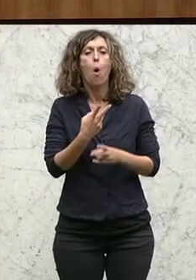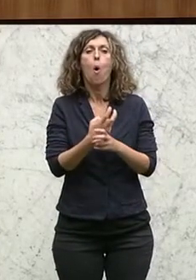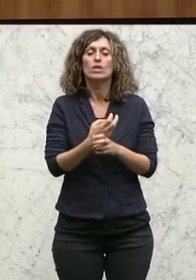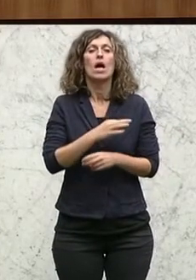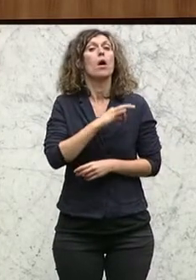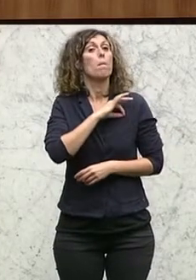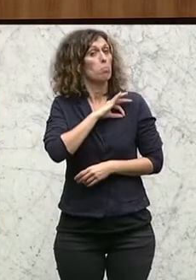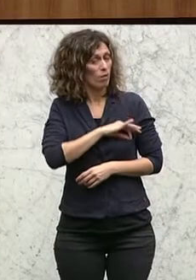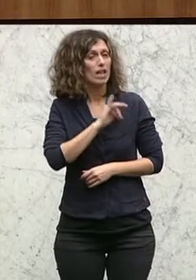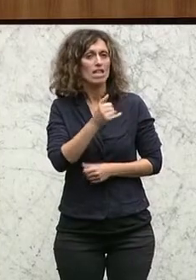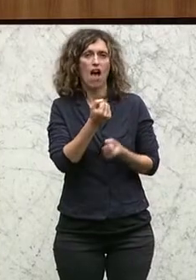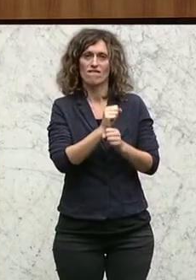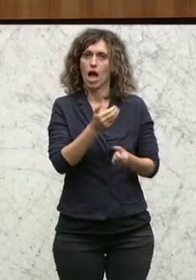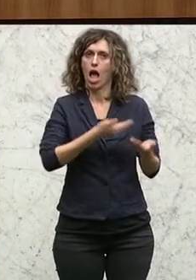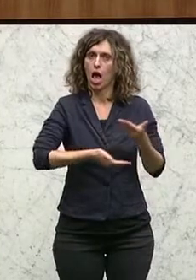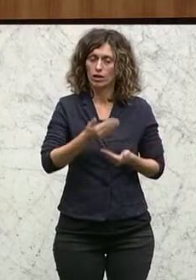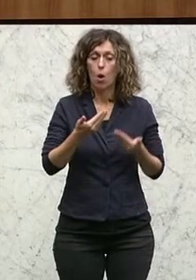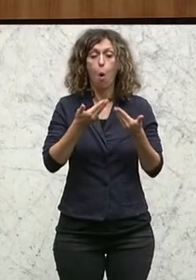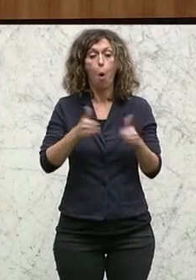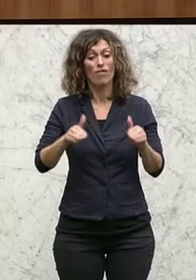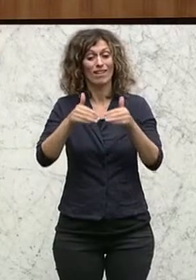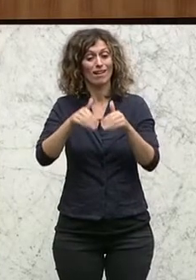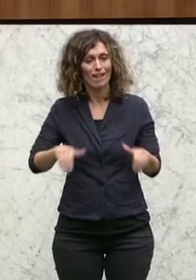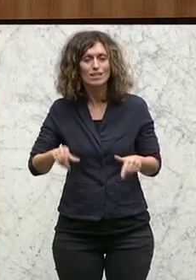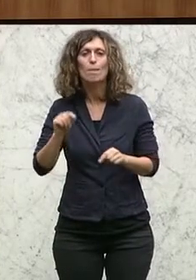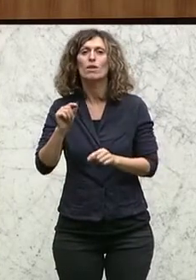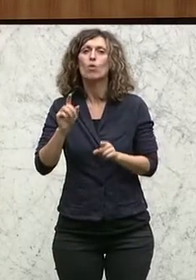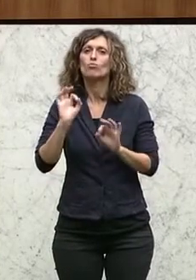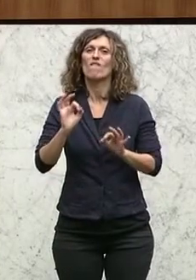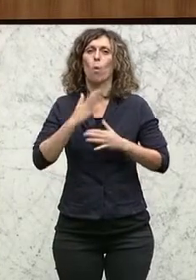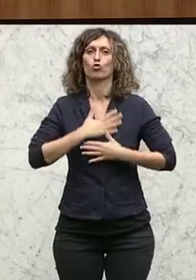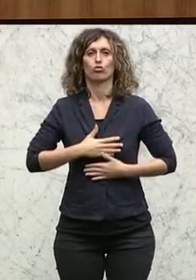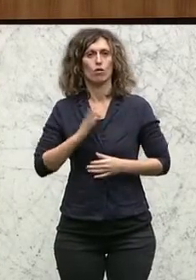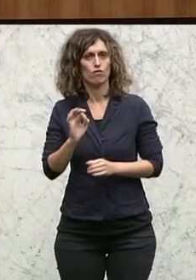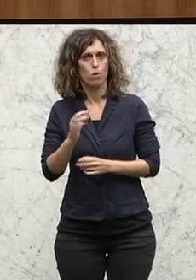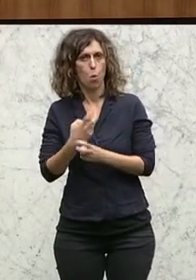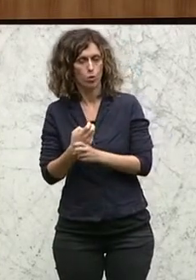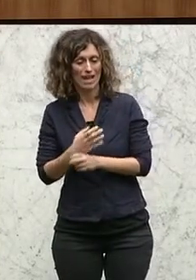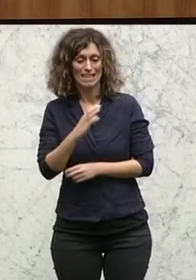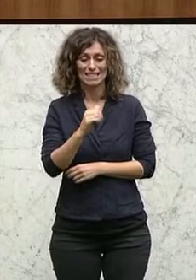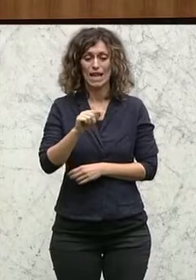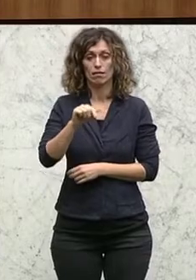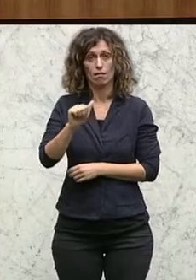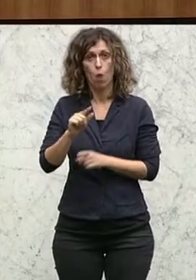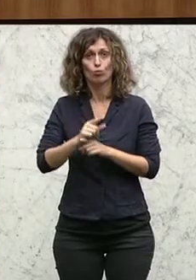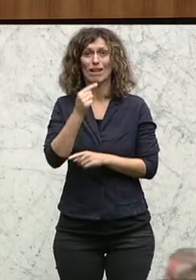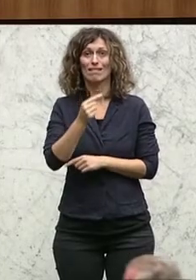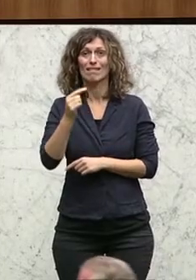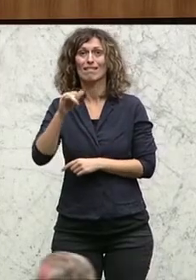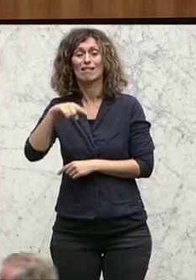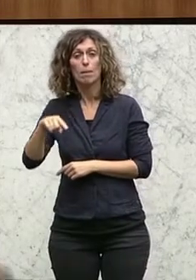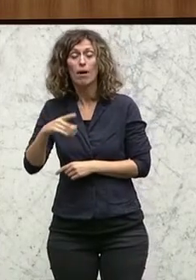Freihandel, offene Grenzen bringen Wohlstand für Österreich. Zeta und TTIP wahrscheinlich das beste